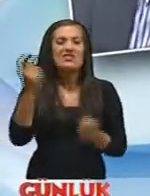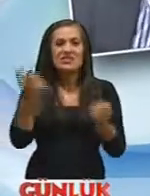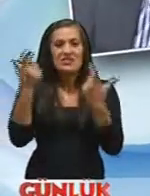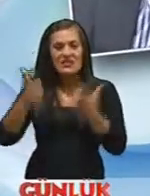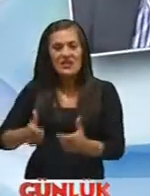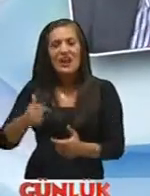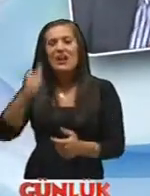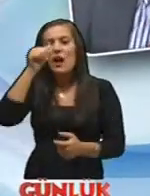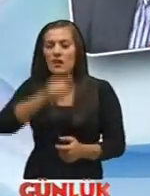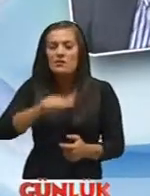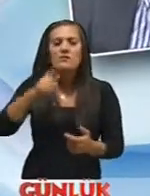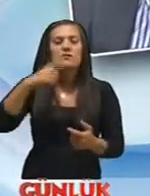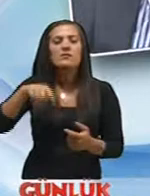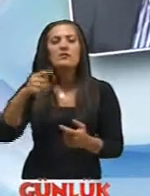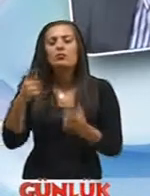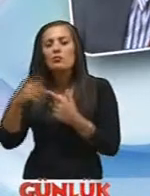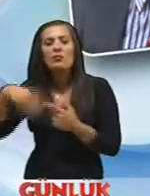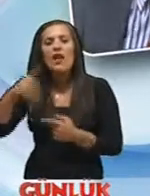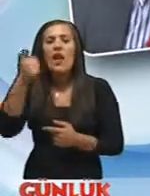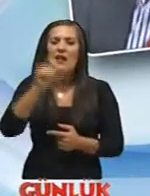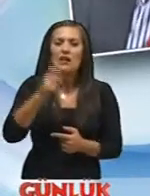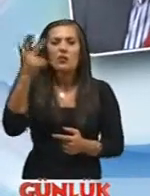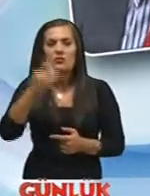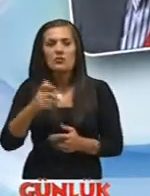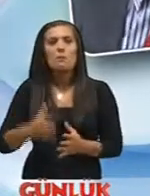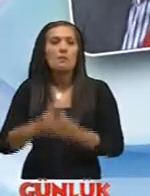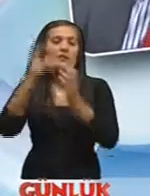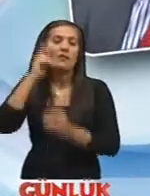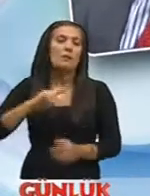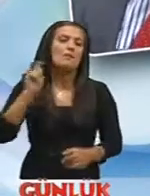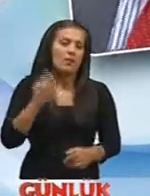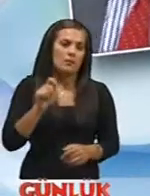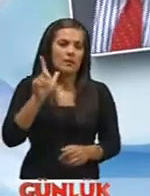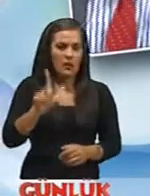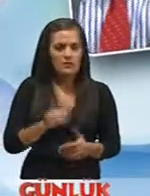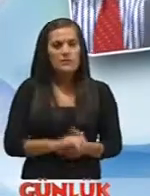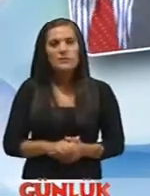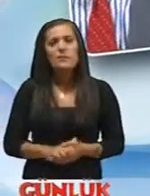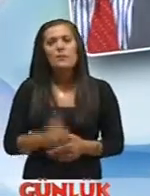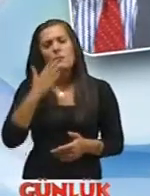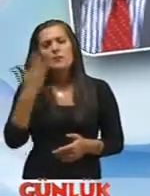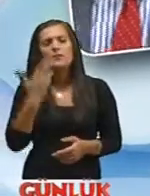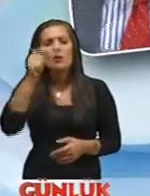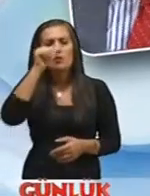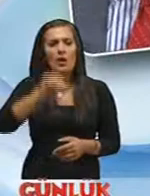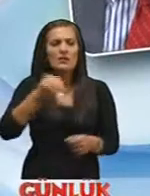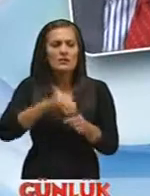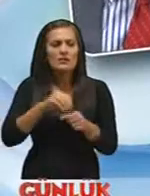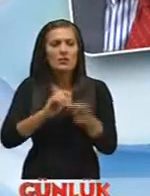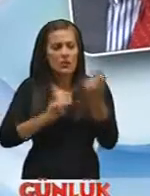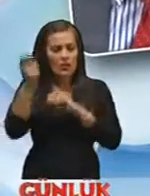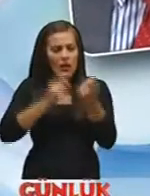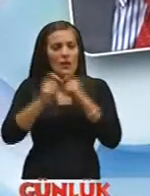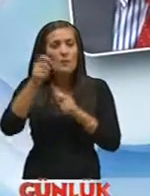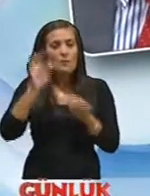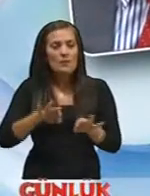kullandıkları yakıta göre 6 ay veya 3 ayda bir bacalarını temizletmesi lazım mesela doğal gaz kullanılmaya